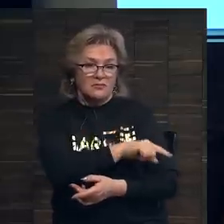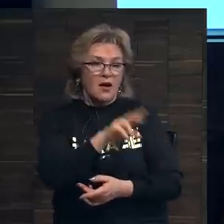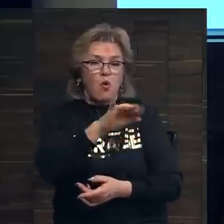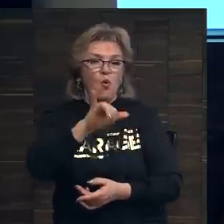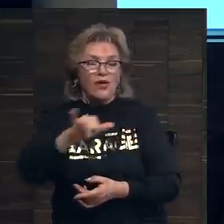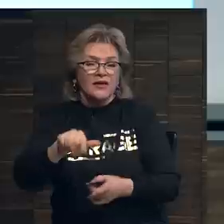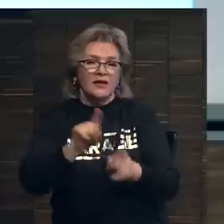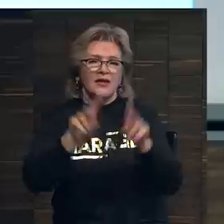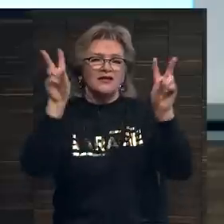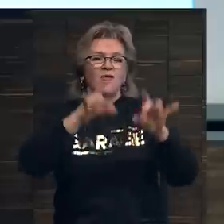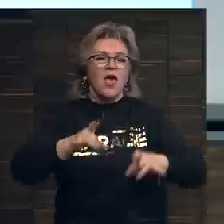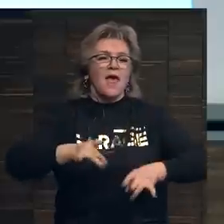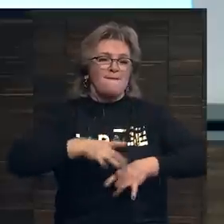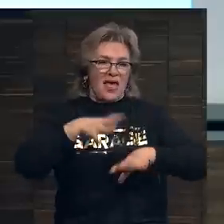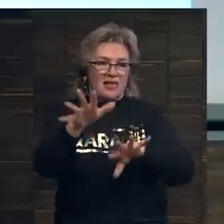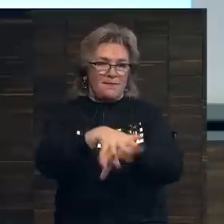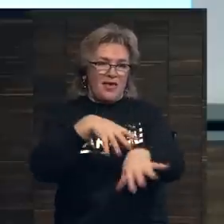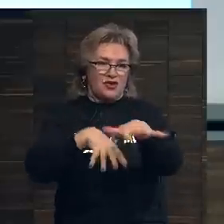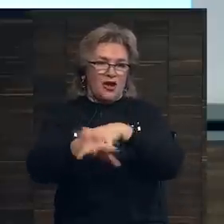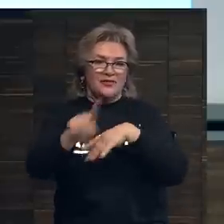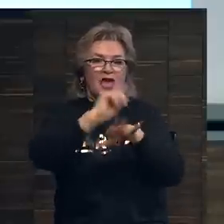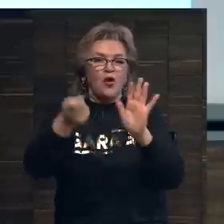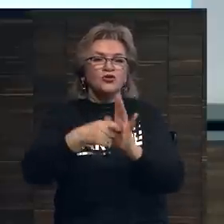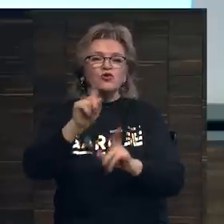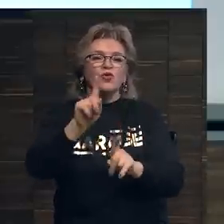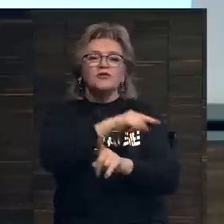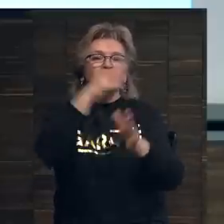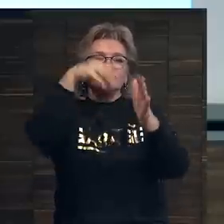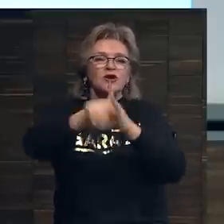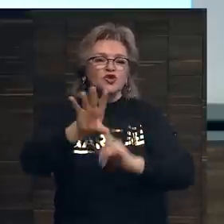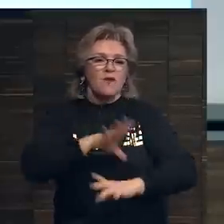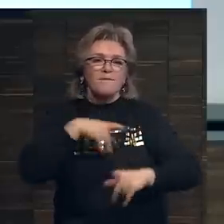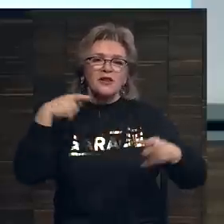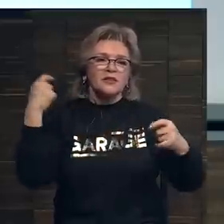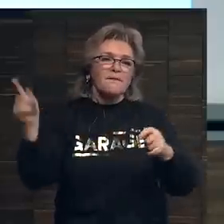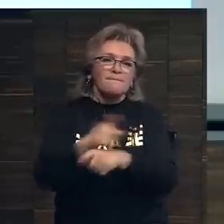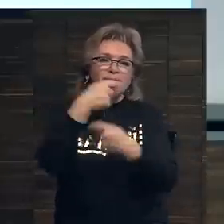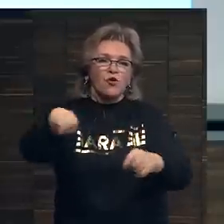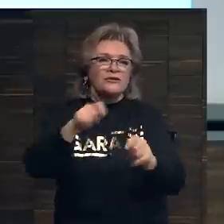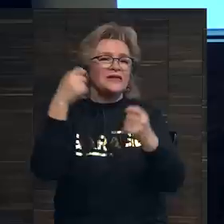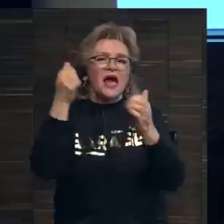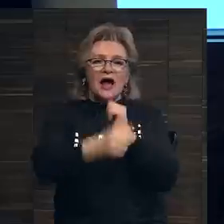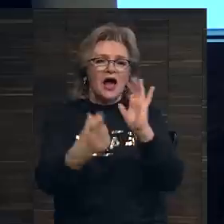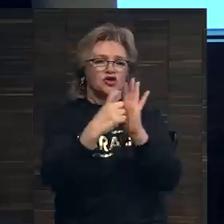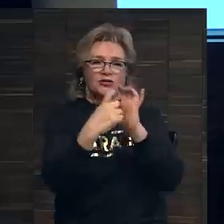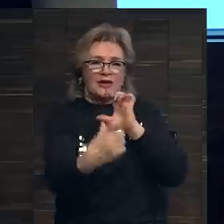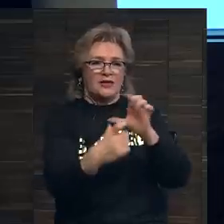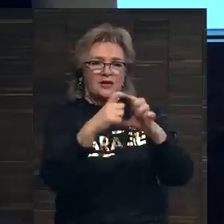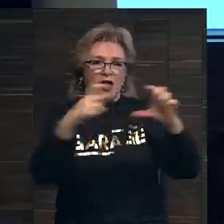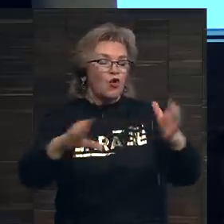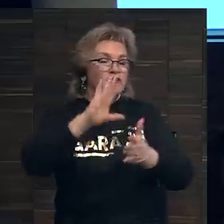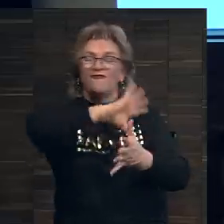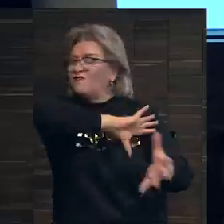аукцион так называемой белой перчатки, это означает, что был продан каждый лот, все без исключения,